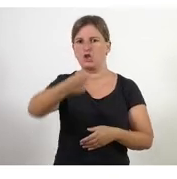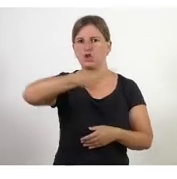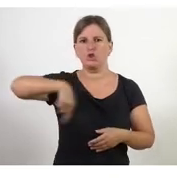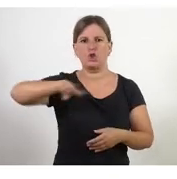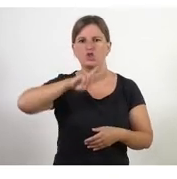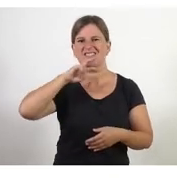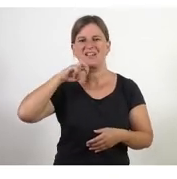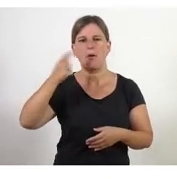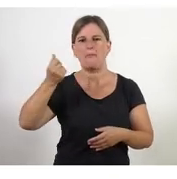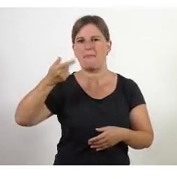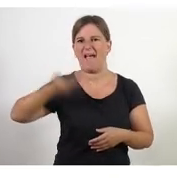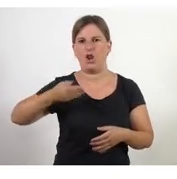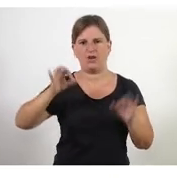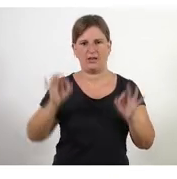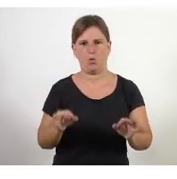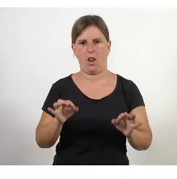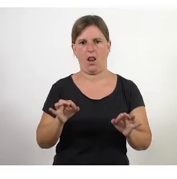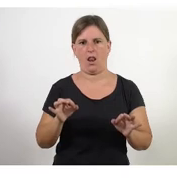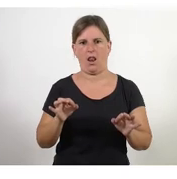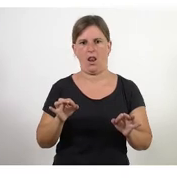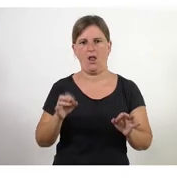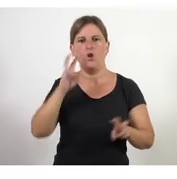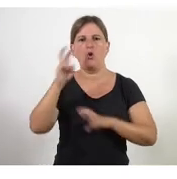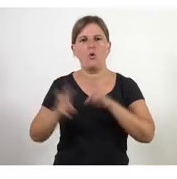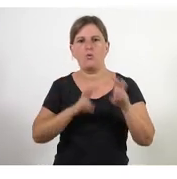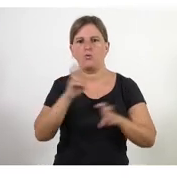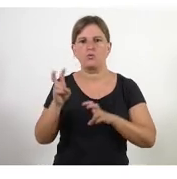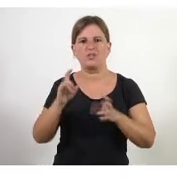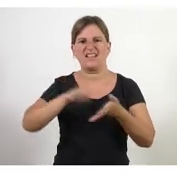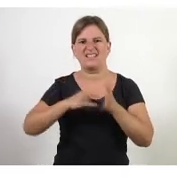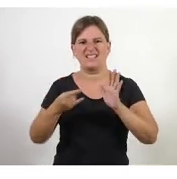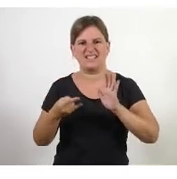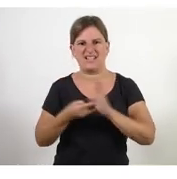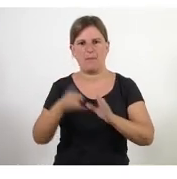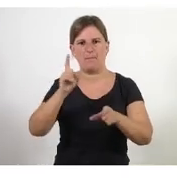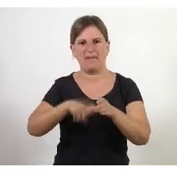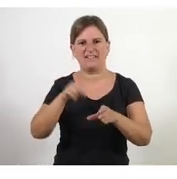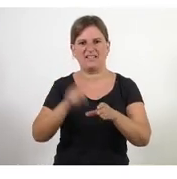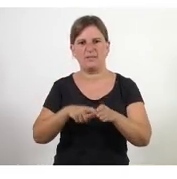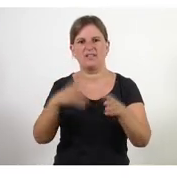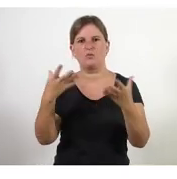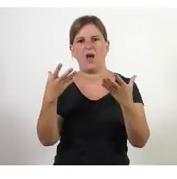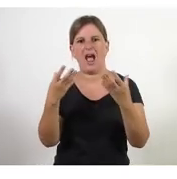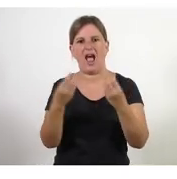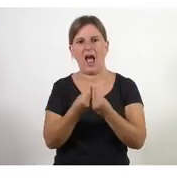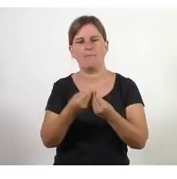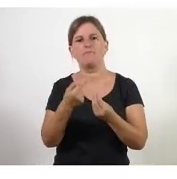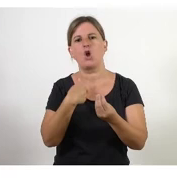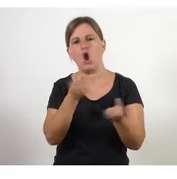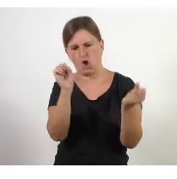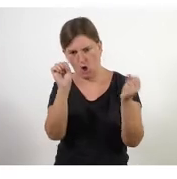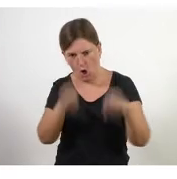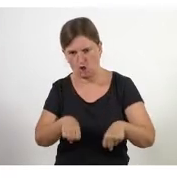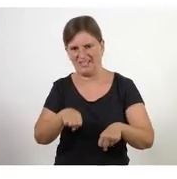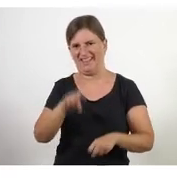sistema participatiu per consentiment i el consentiment és la clau és un